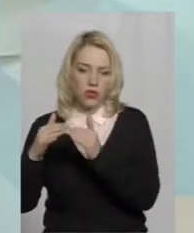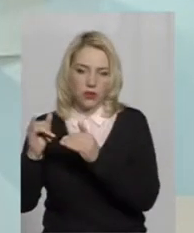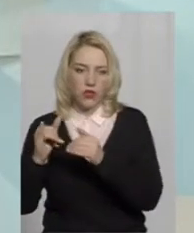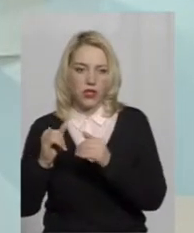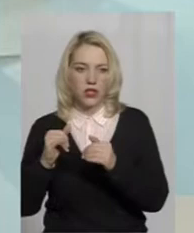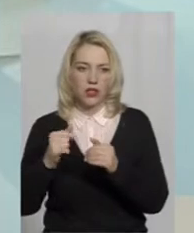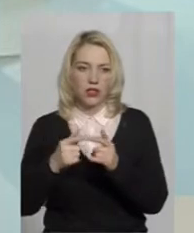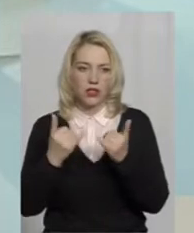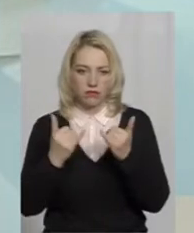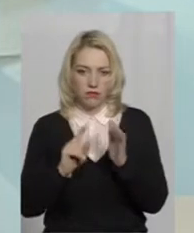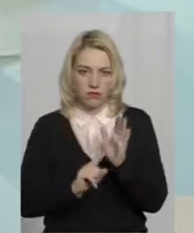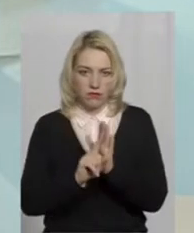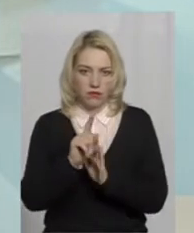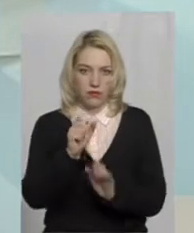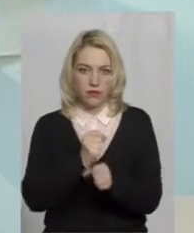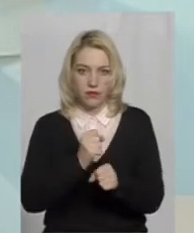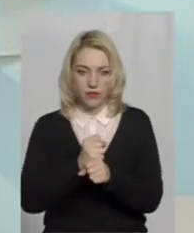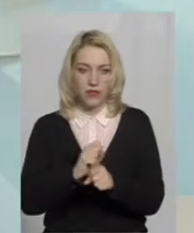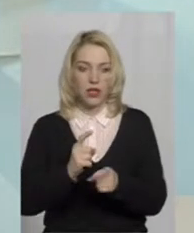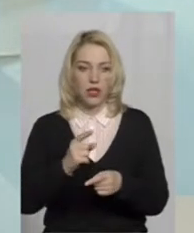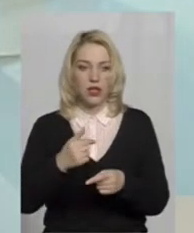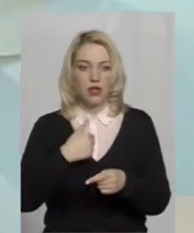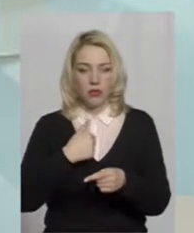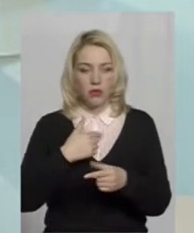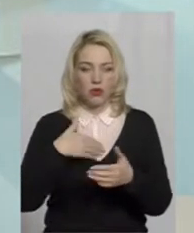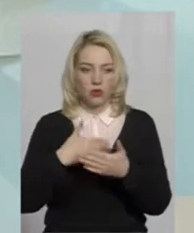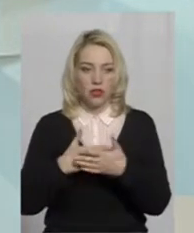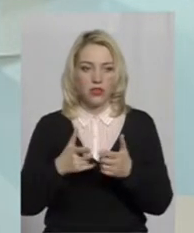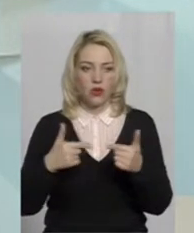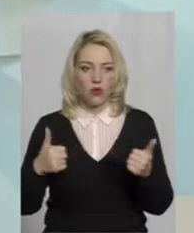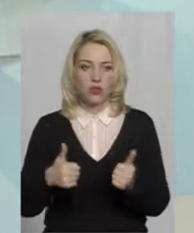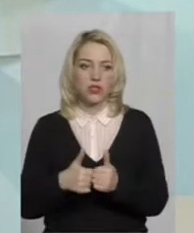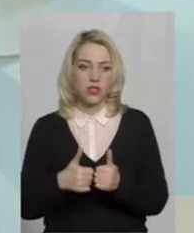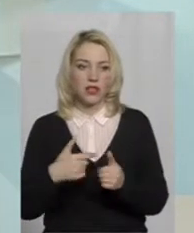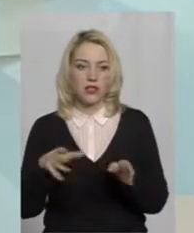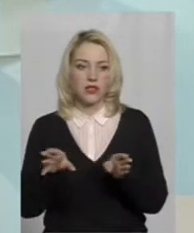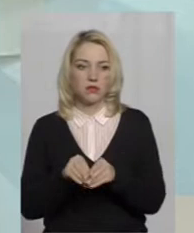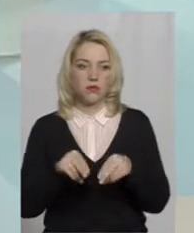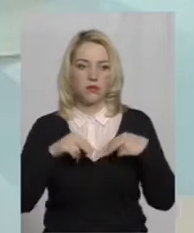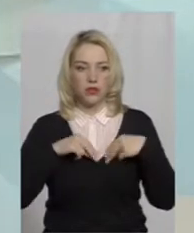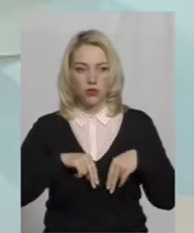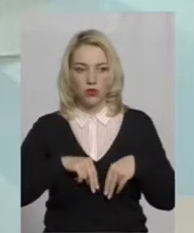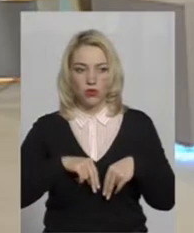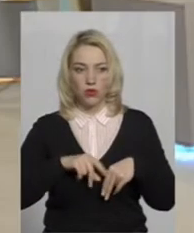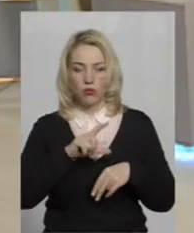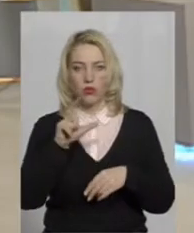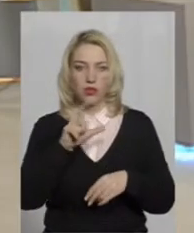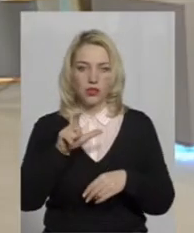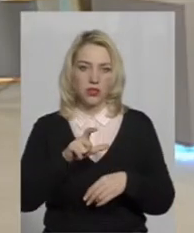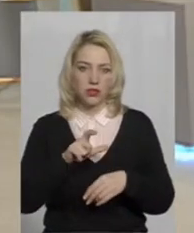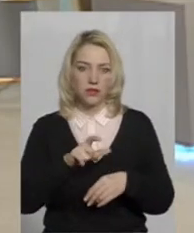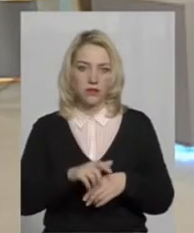вступають в норму. І тепер ми, як і громадські організації, ми співпрацюємо з